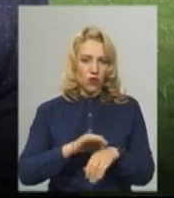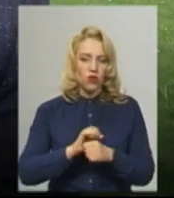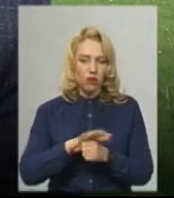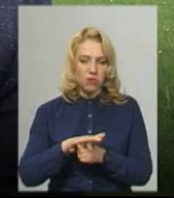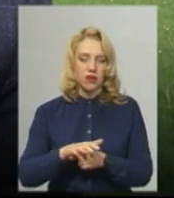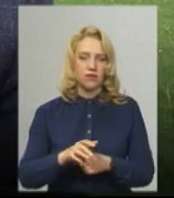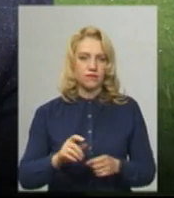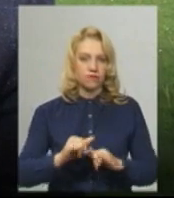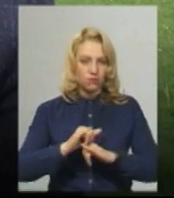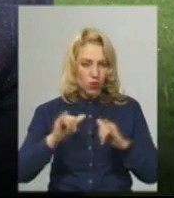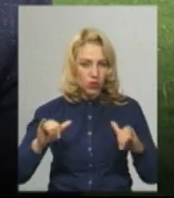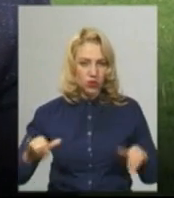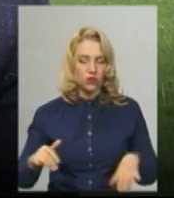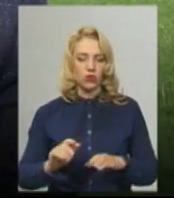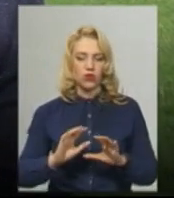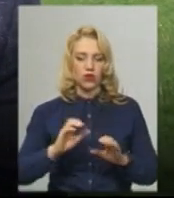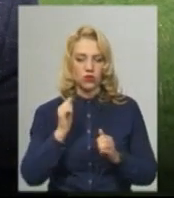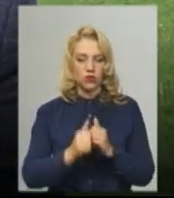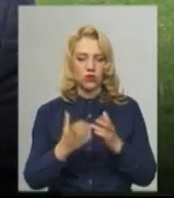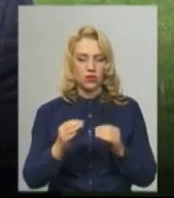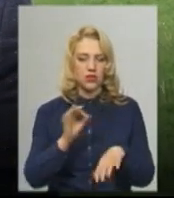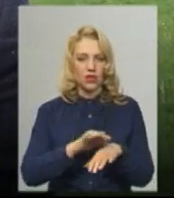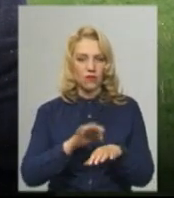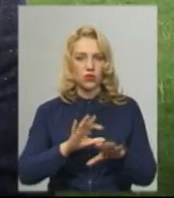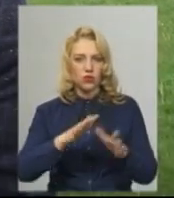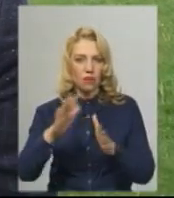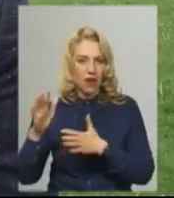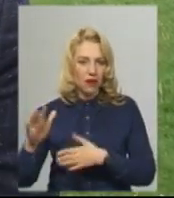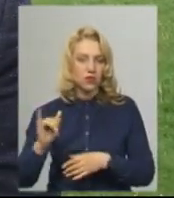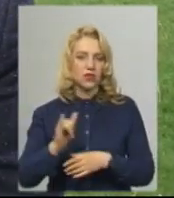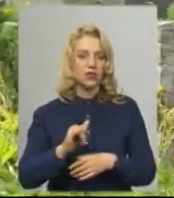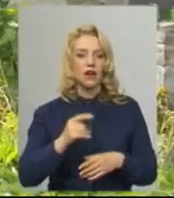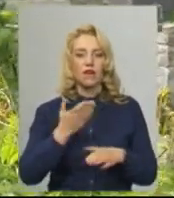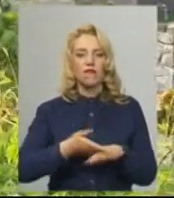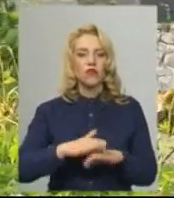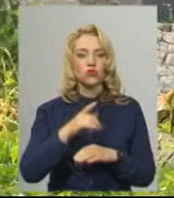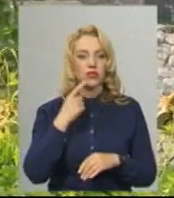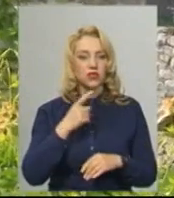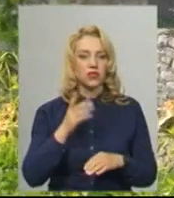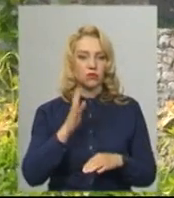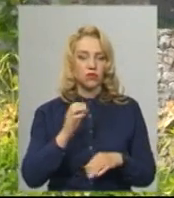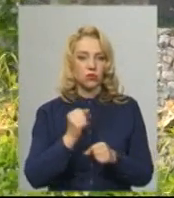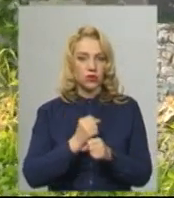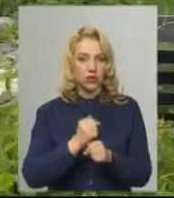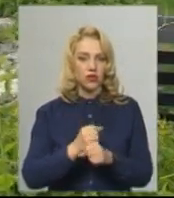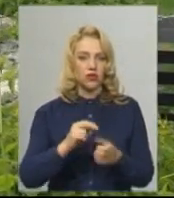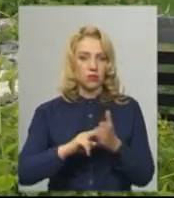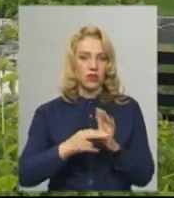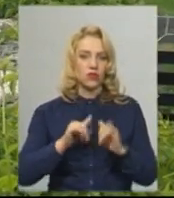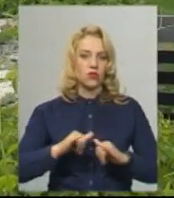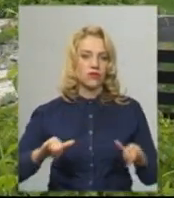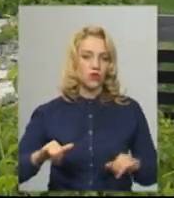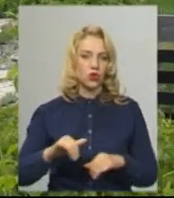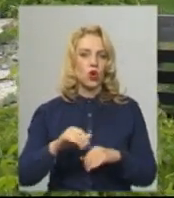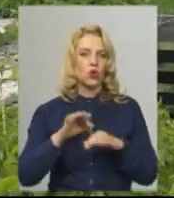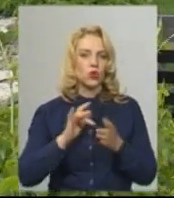захворюваності трапляються. Сьогодні важко сказати, як далі ми будемо діяти в плані розвитку туризму. Вадим